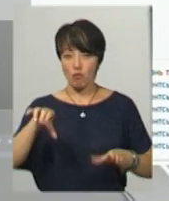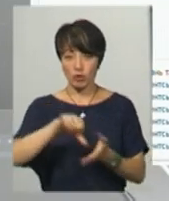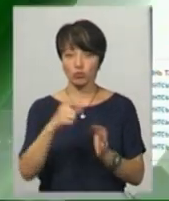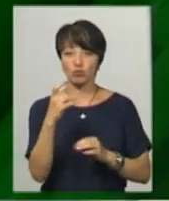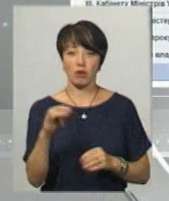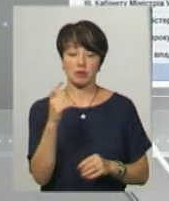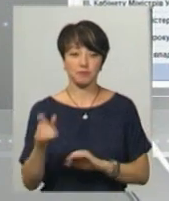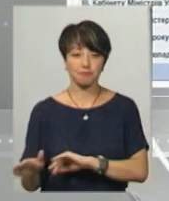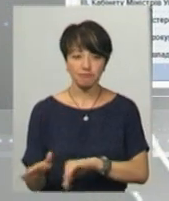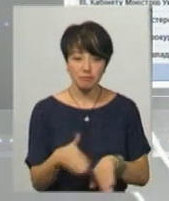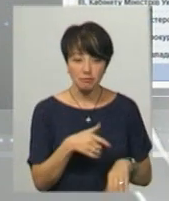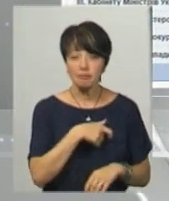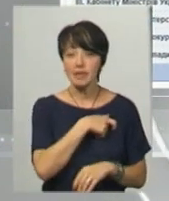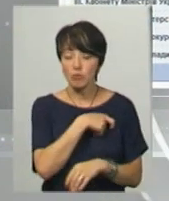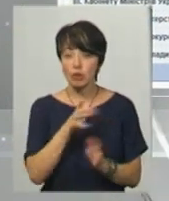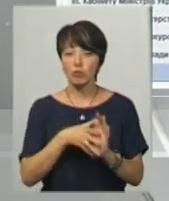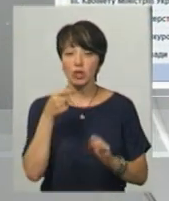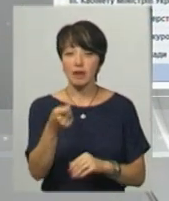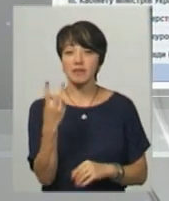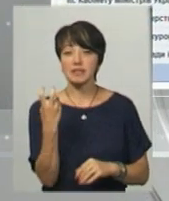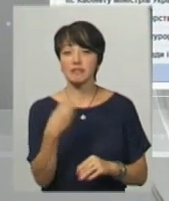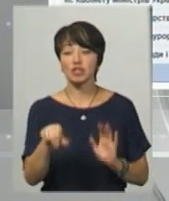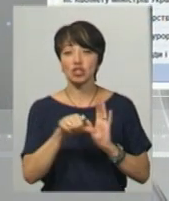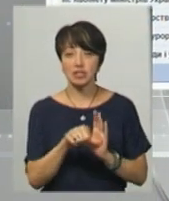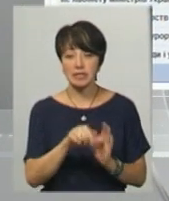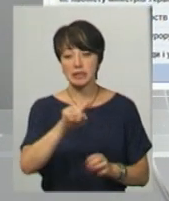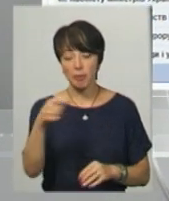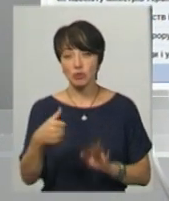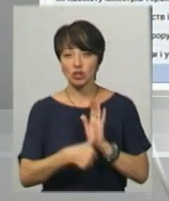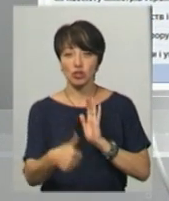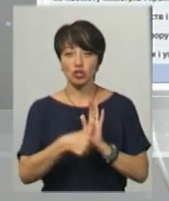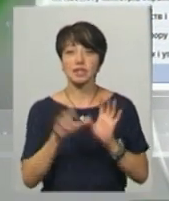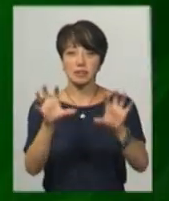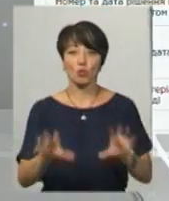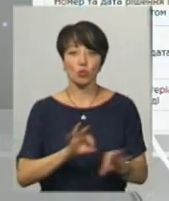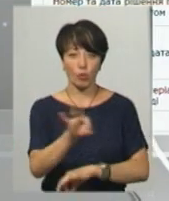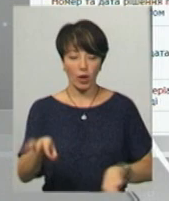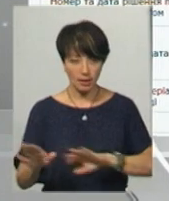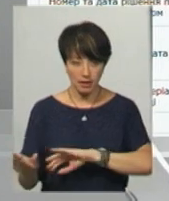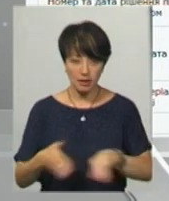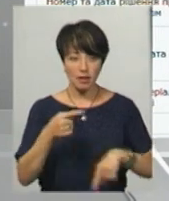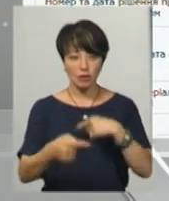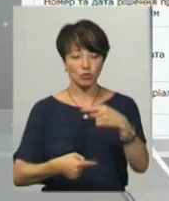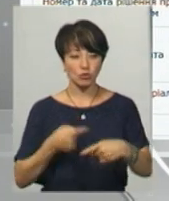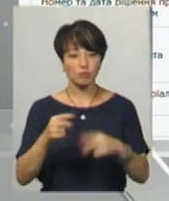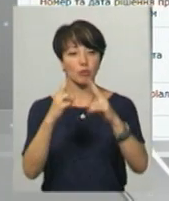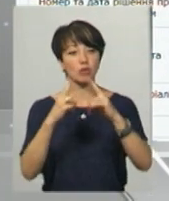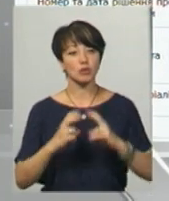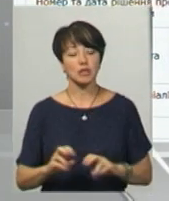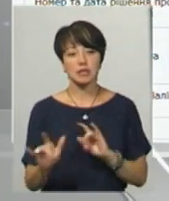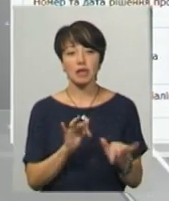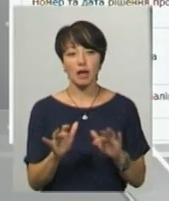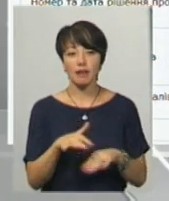– 100 разів. Народний обранець подав 226 депутатських запитів та 66 законопроєктів. У наступному блоці ми проаналізуємо